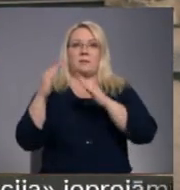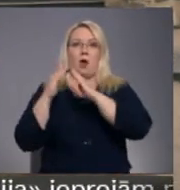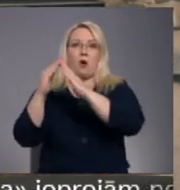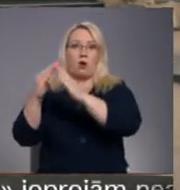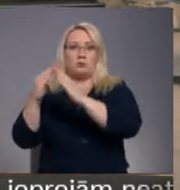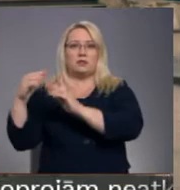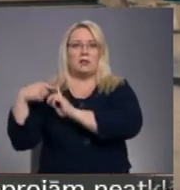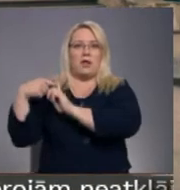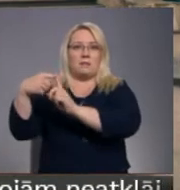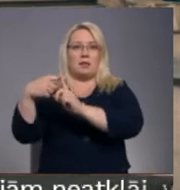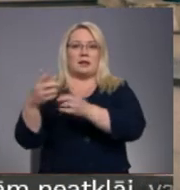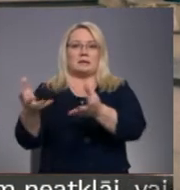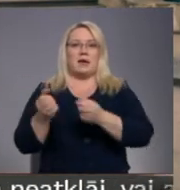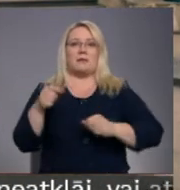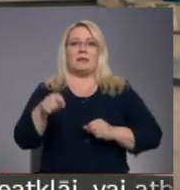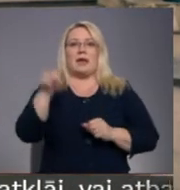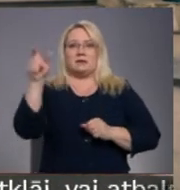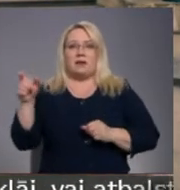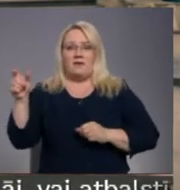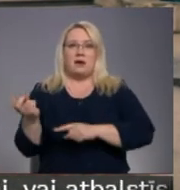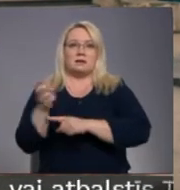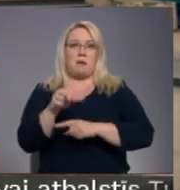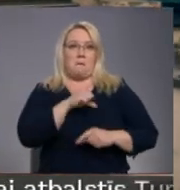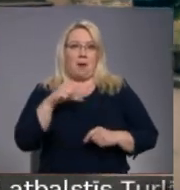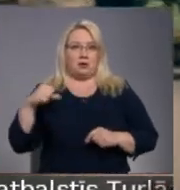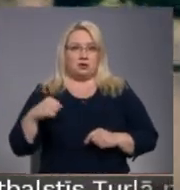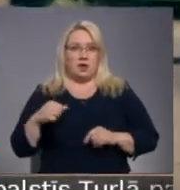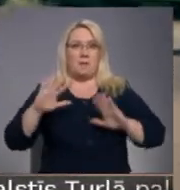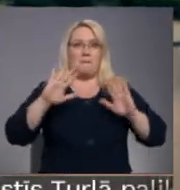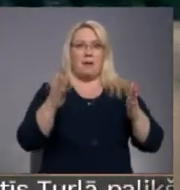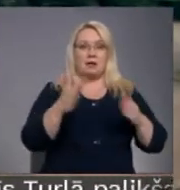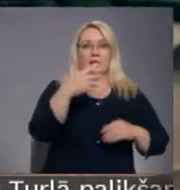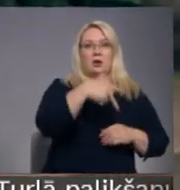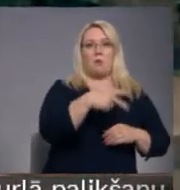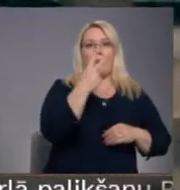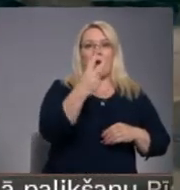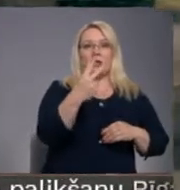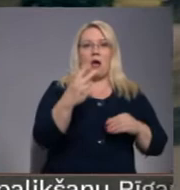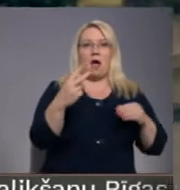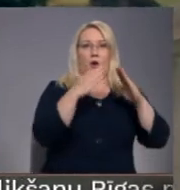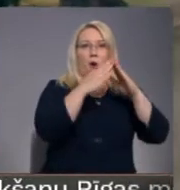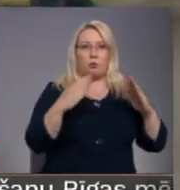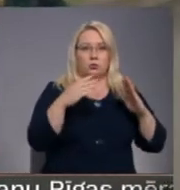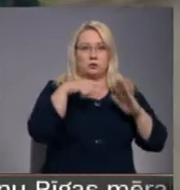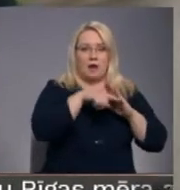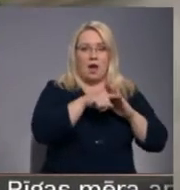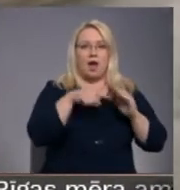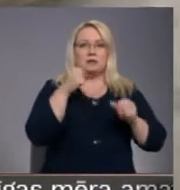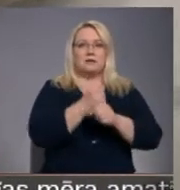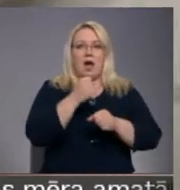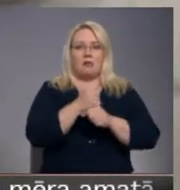neatliekamo palīdzību saņemas tie, kuri atnāk paši. Savukārt 32. korpusā joprojām darbojas